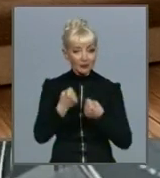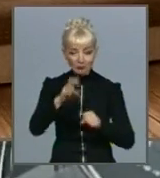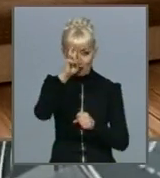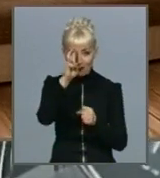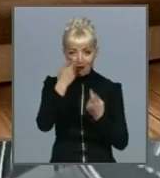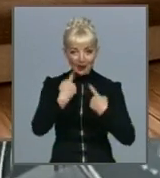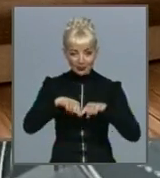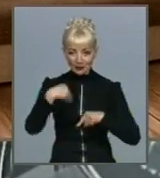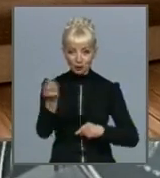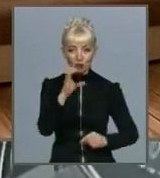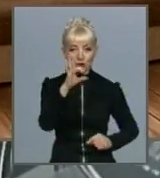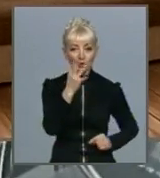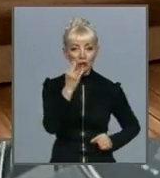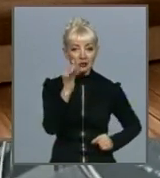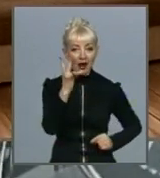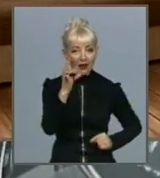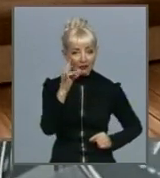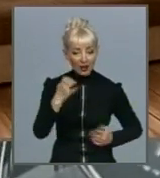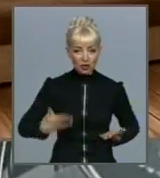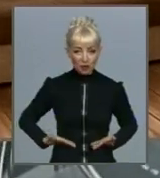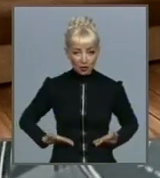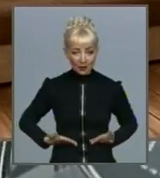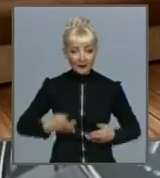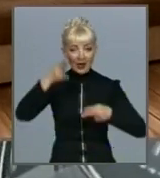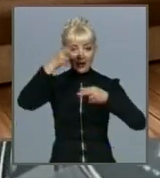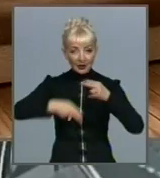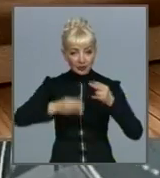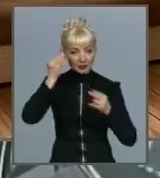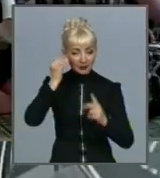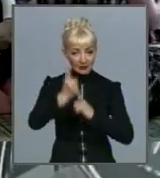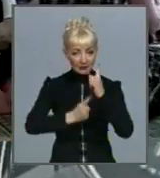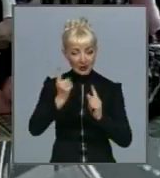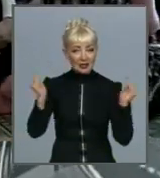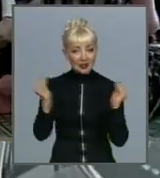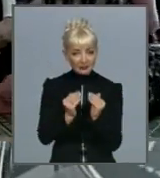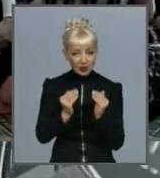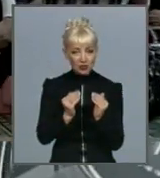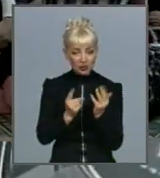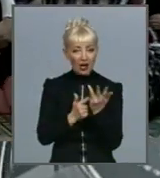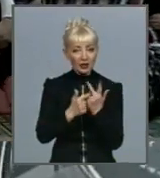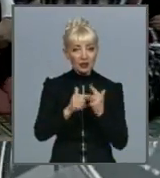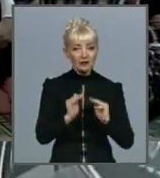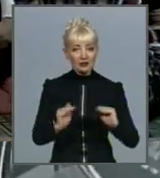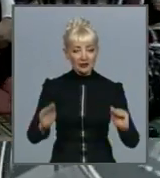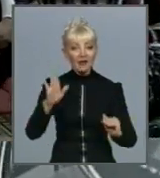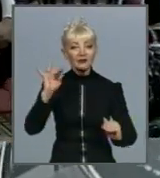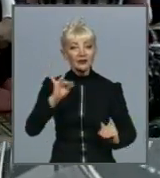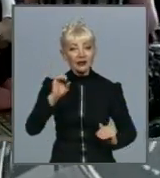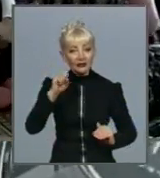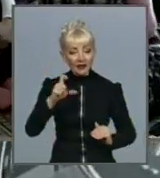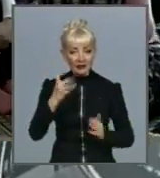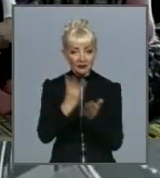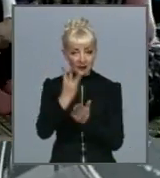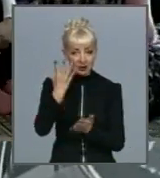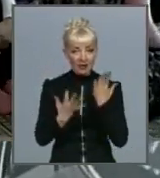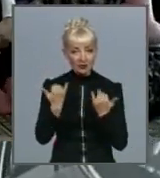Кінцева мета реформи – зменшення кількості дітей в інтернатах втричі. Якщо сьогодні це півтори відсотка дитячого